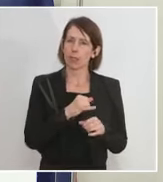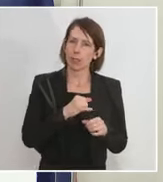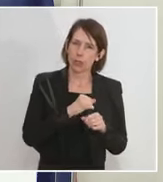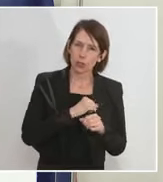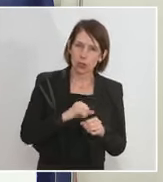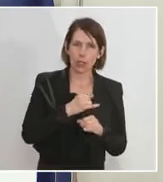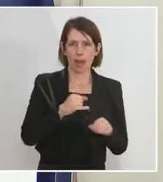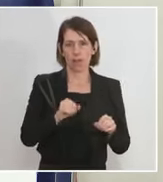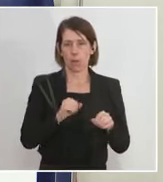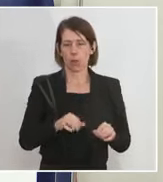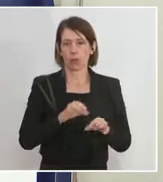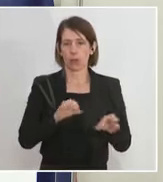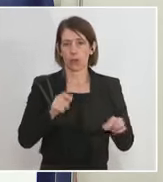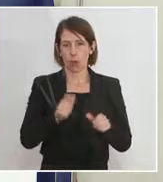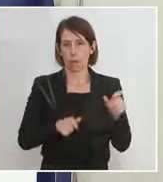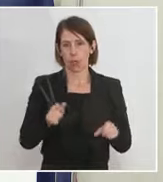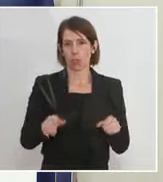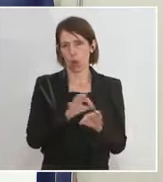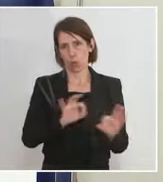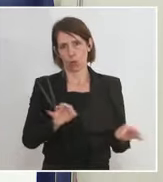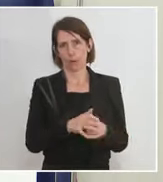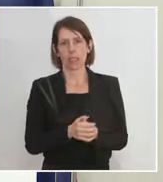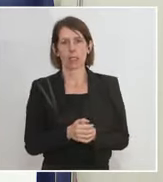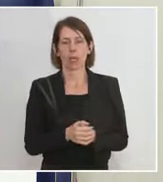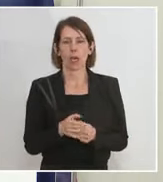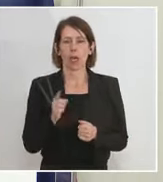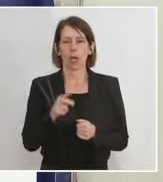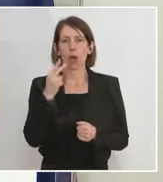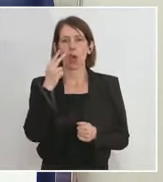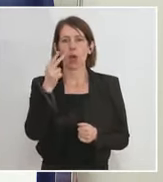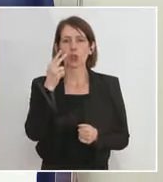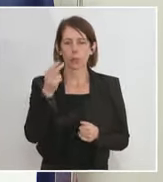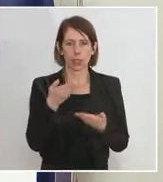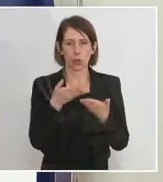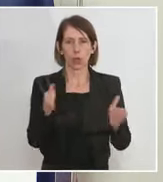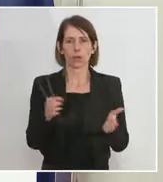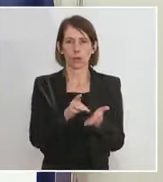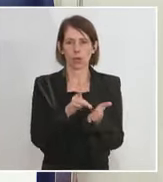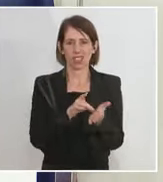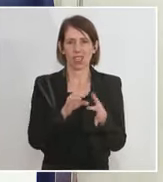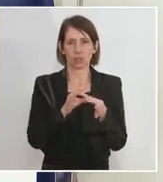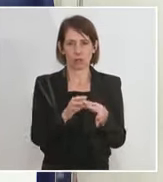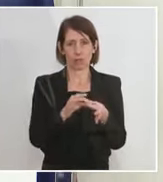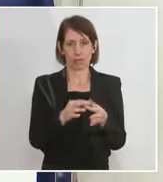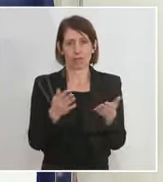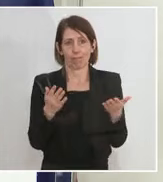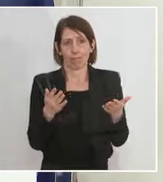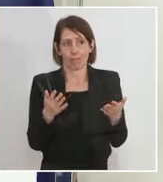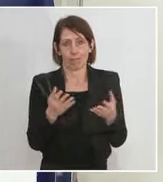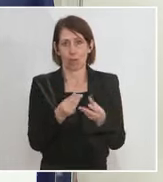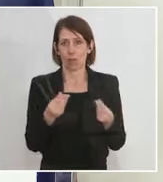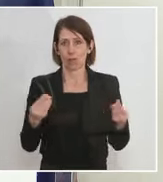bringen, desto besser auch für diese Menschen. Und was den Ausblick des genauen Öffnungsdatums betrifft, das bemisst sich an vielen